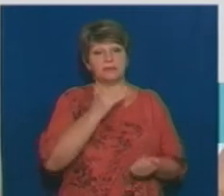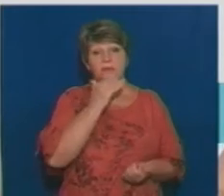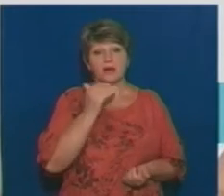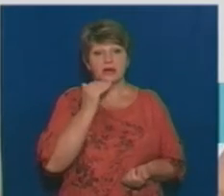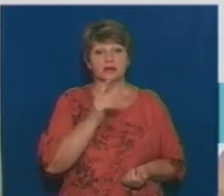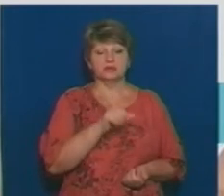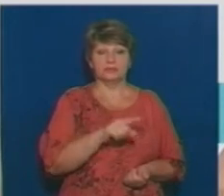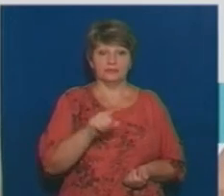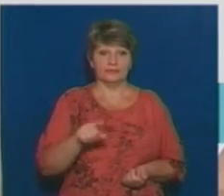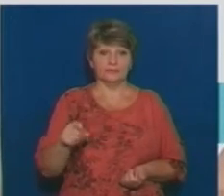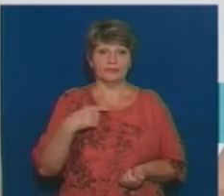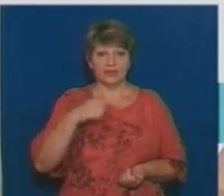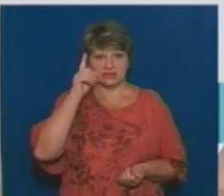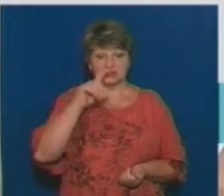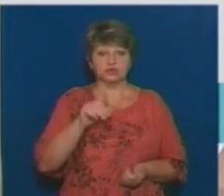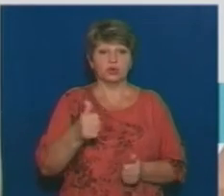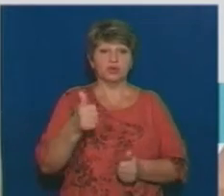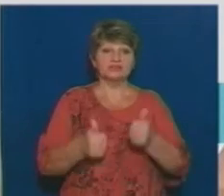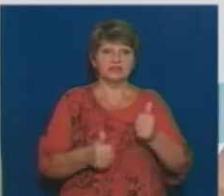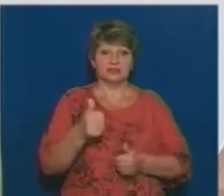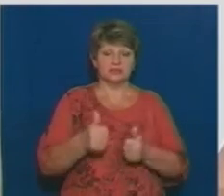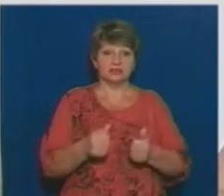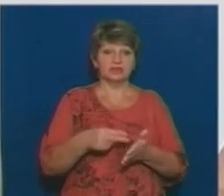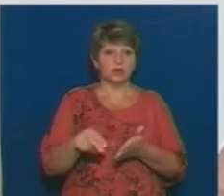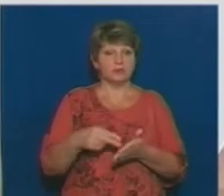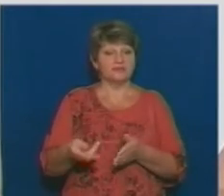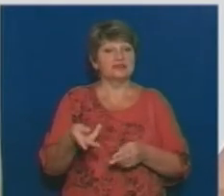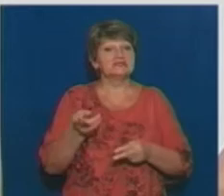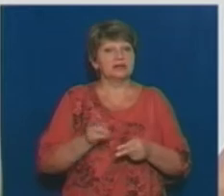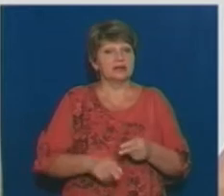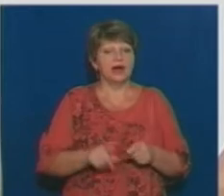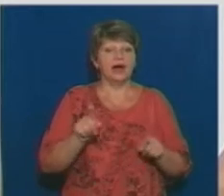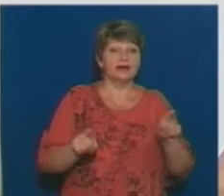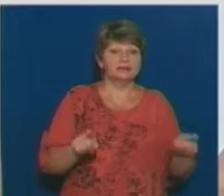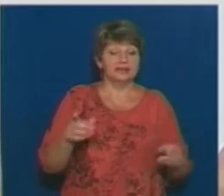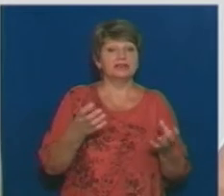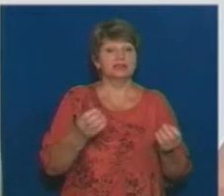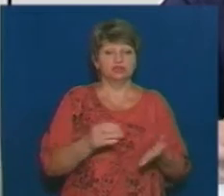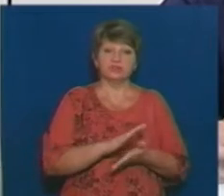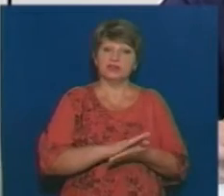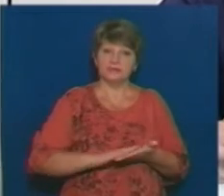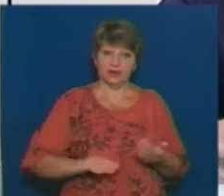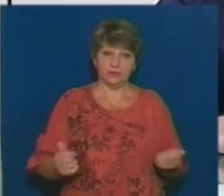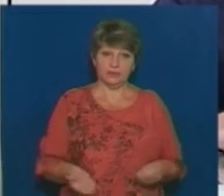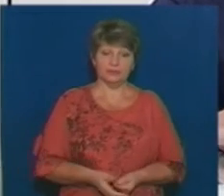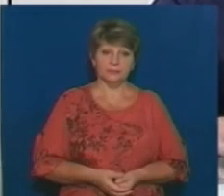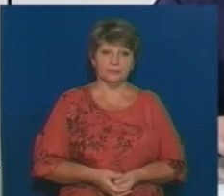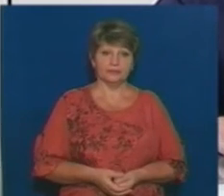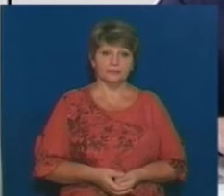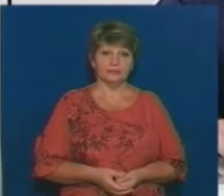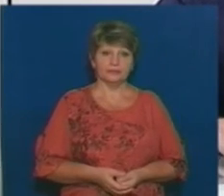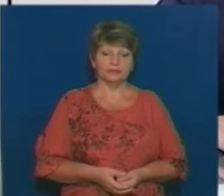із цих лотів, я знаю, що тендерні закупівлі закінчилися, а деякі ще тривають. Ага, тобто, ну, от